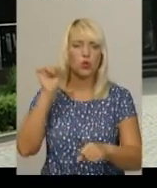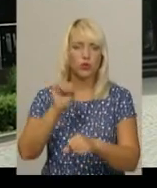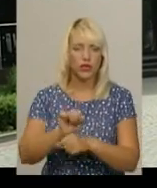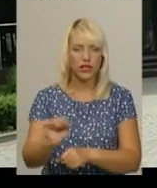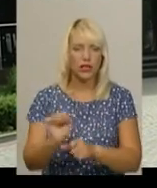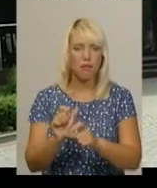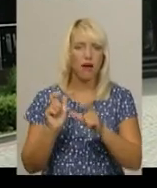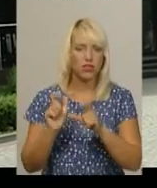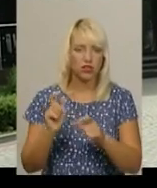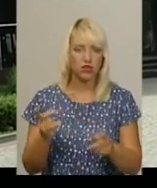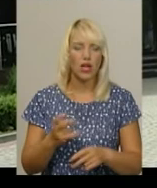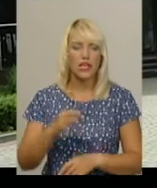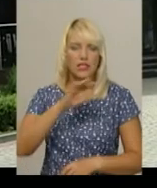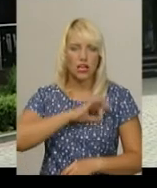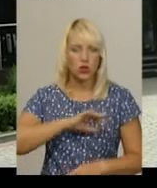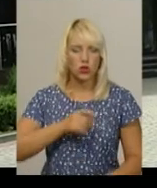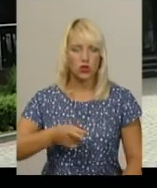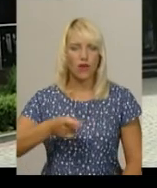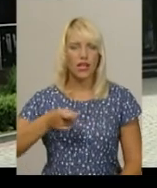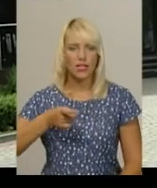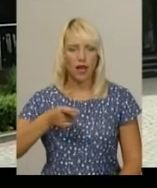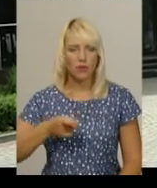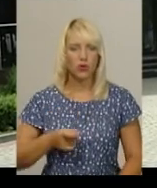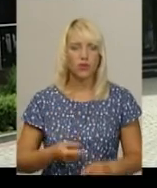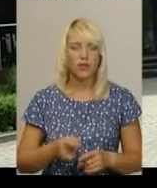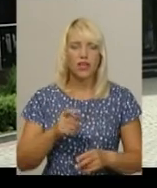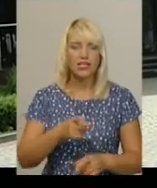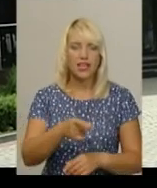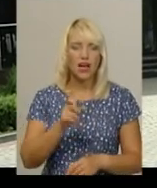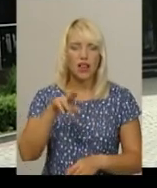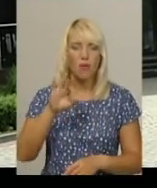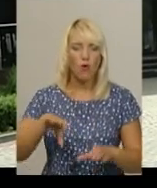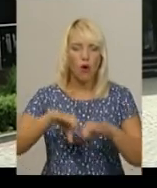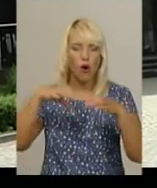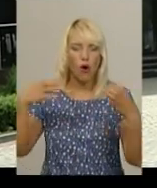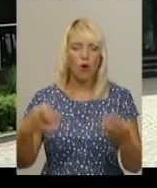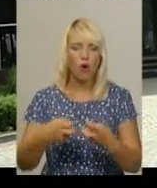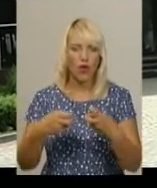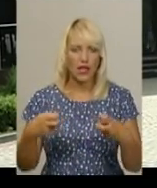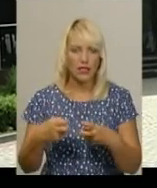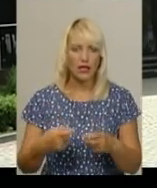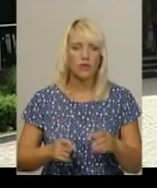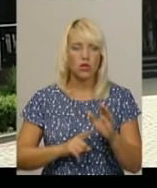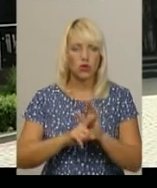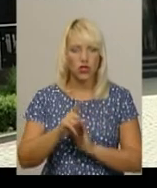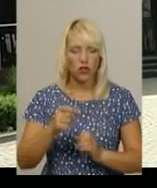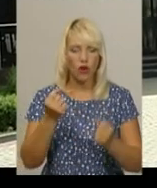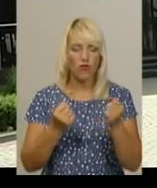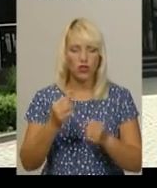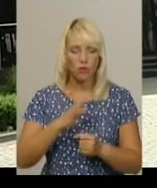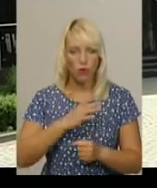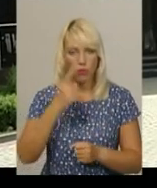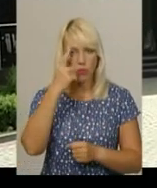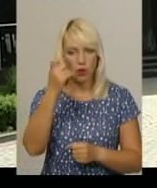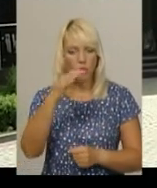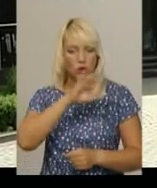застосували табельну вогнепальну зброю, стріляючи по колесах. Звичайно, спочатку водій був попереджений про застосування